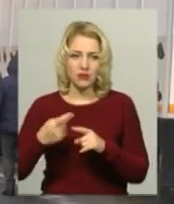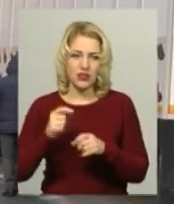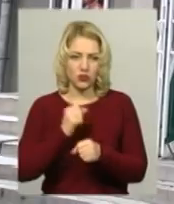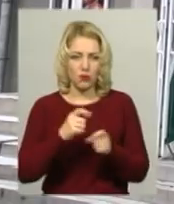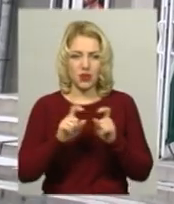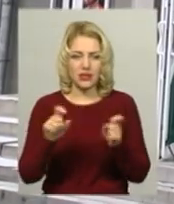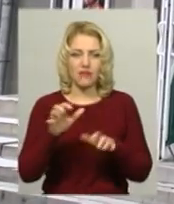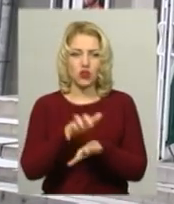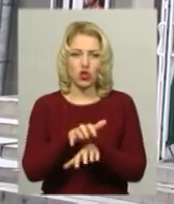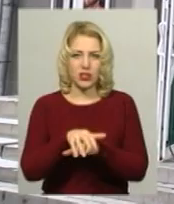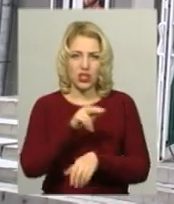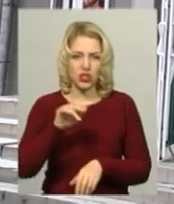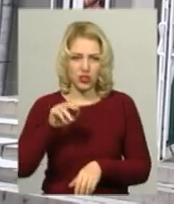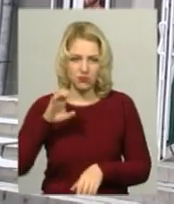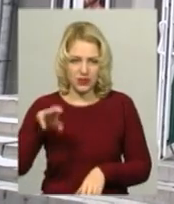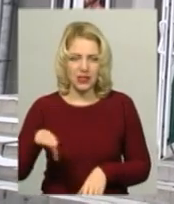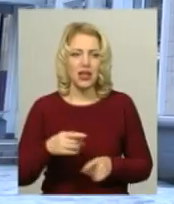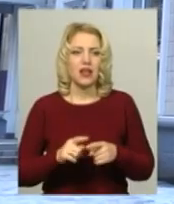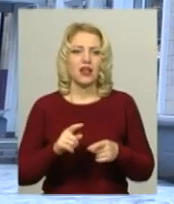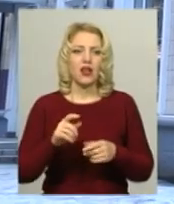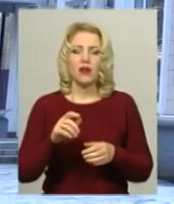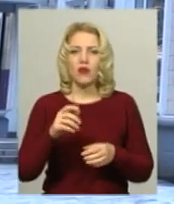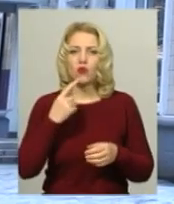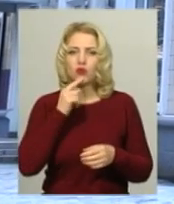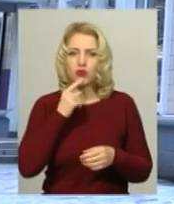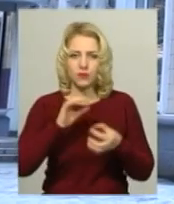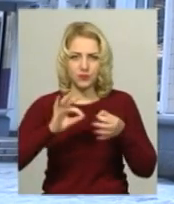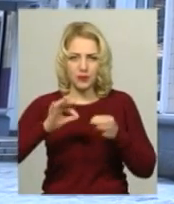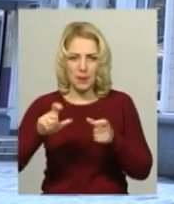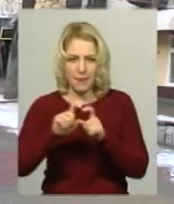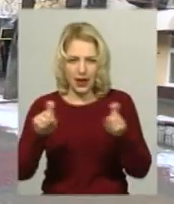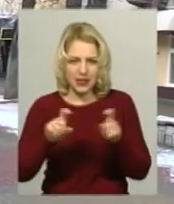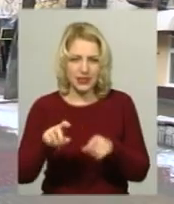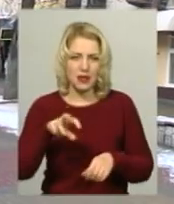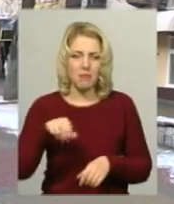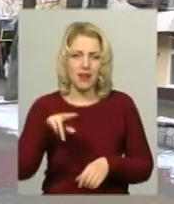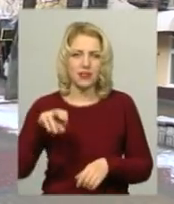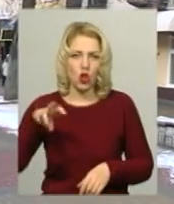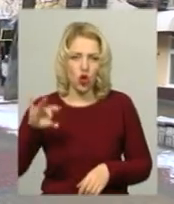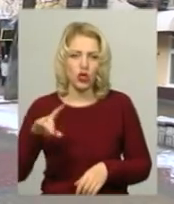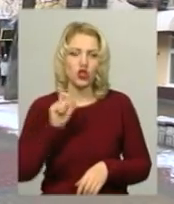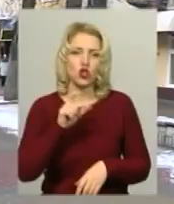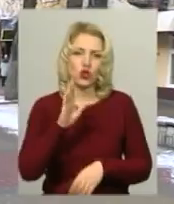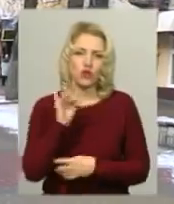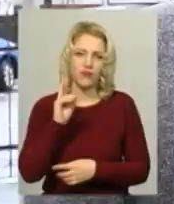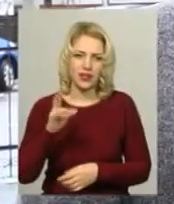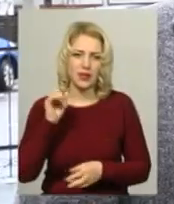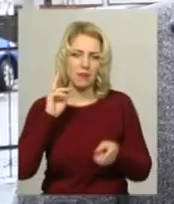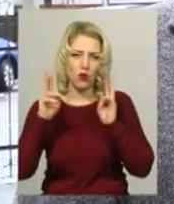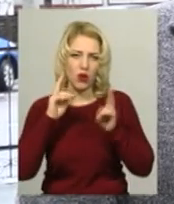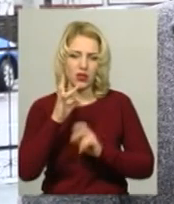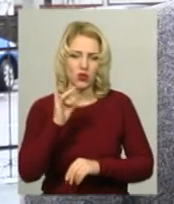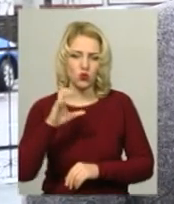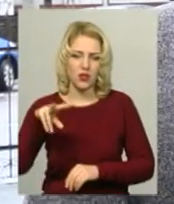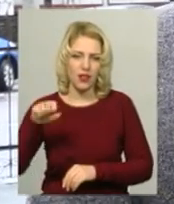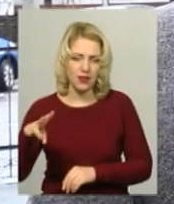магазини взуття чіпс, кондитерський магазин «Імпопо», «Інфодом», «Маділор», магазин «Золотий вік» та перокарня «Руслан». Не можуть